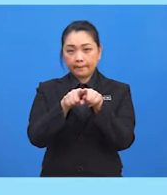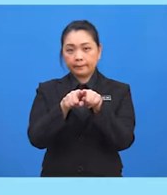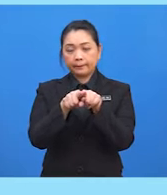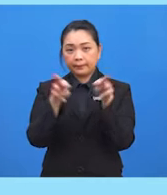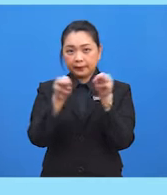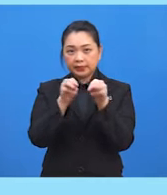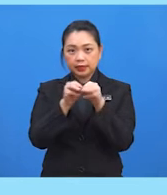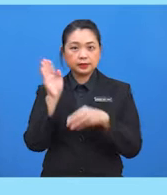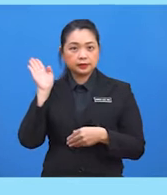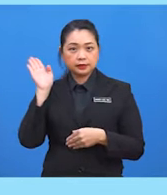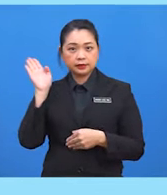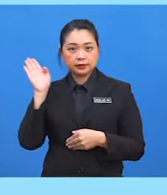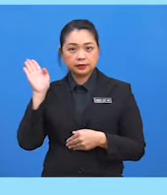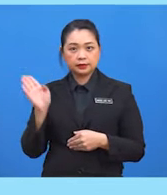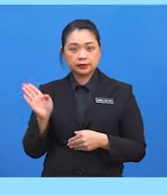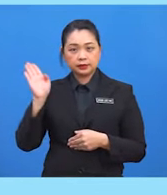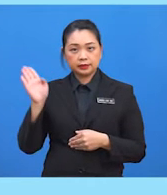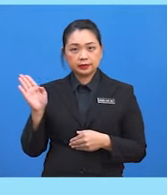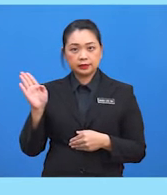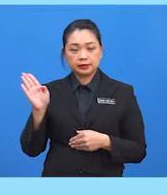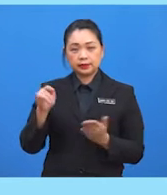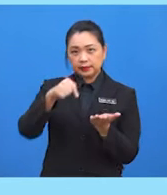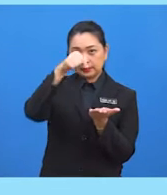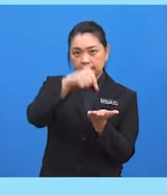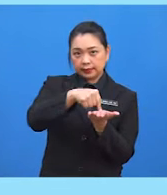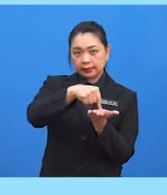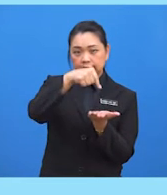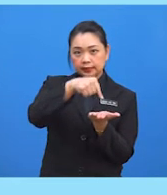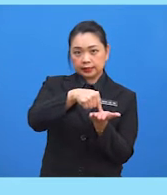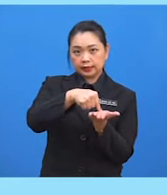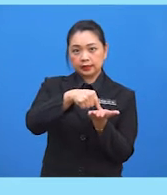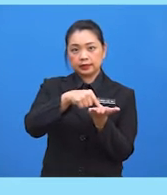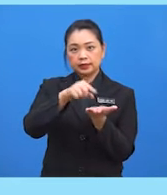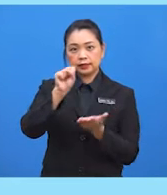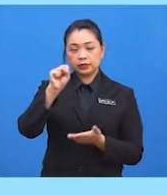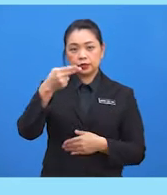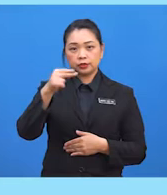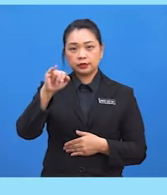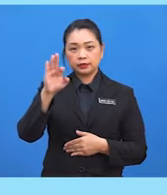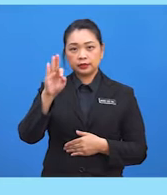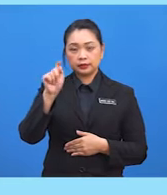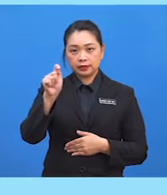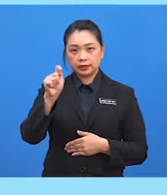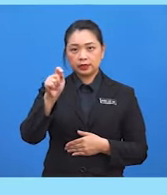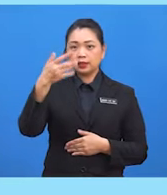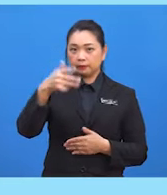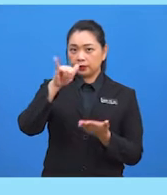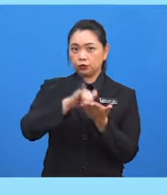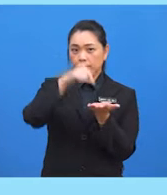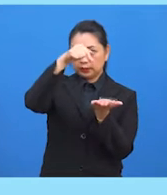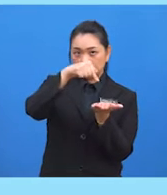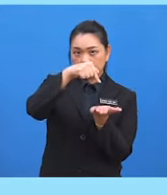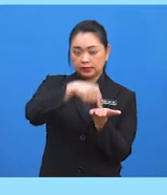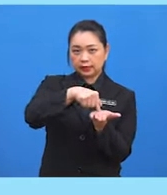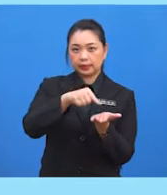ikut arahan cikgu. Tekan ke kunci shift diikuti dengan tekan ke kunci tangent.